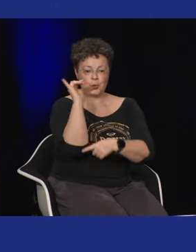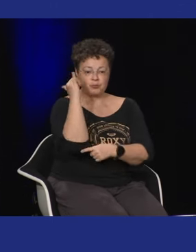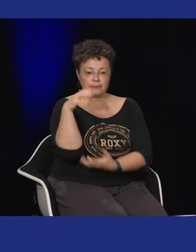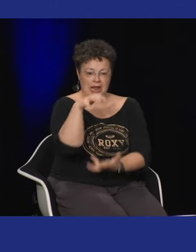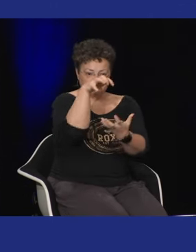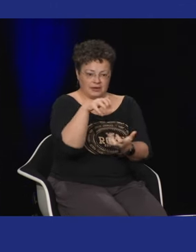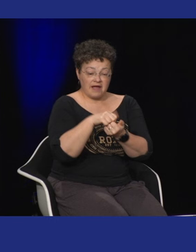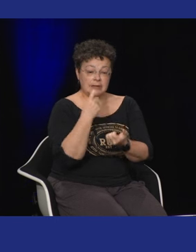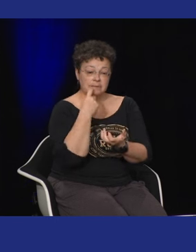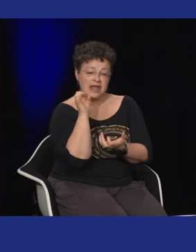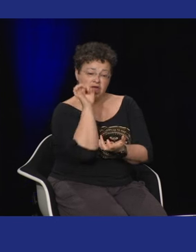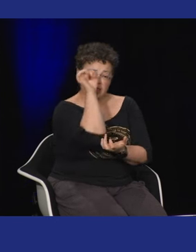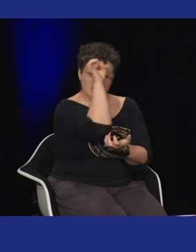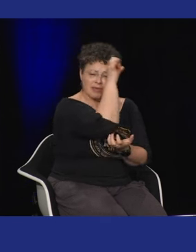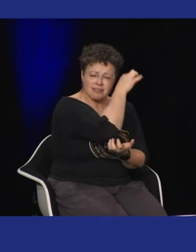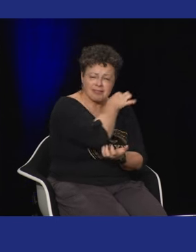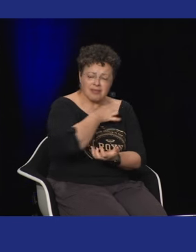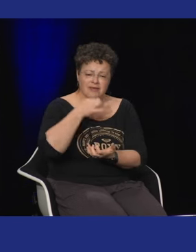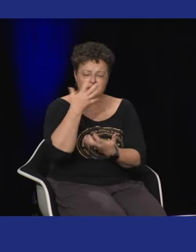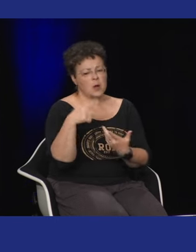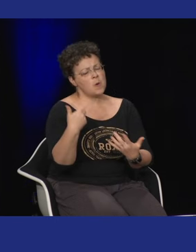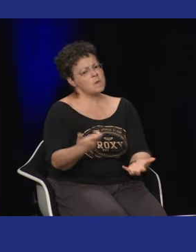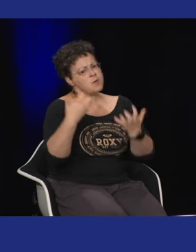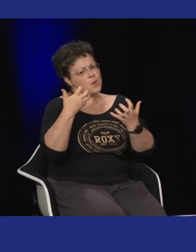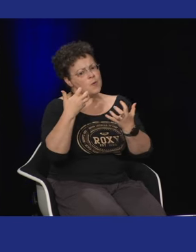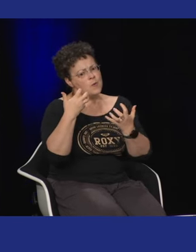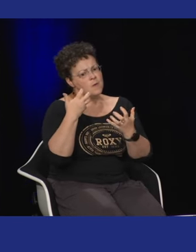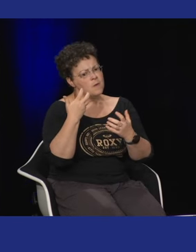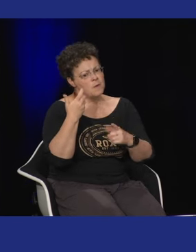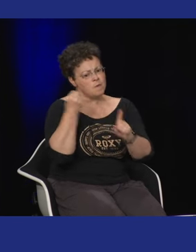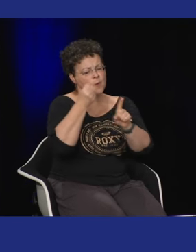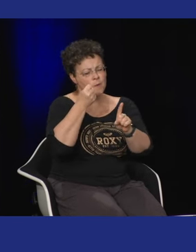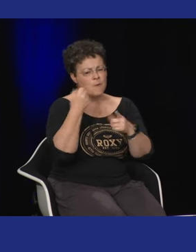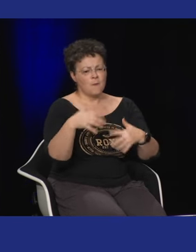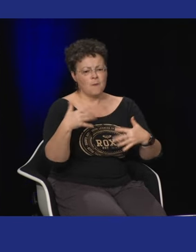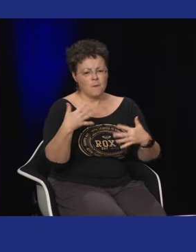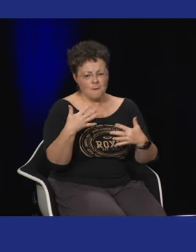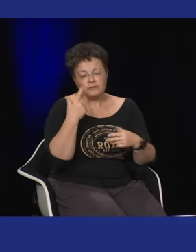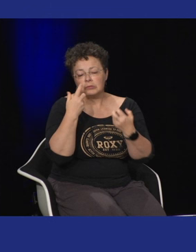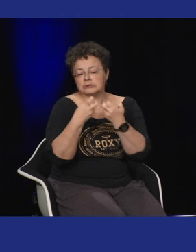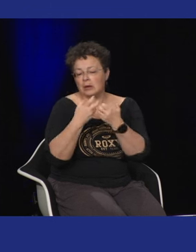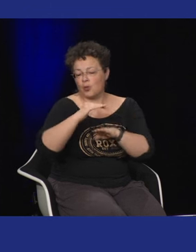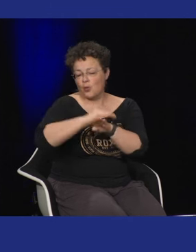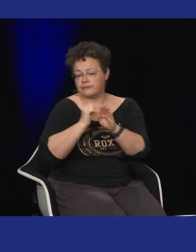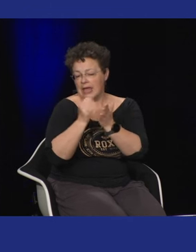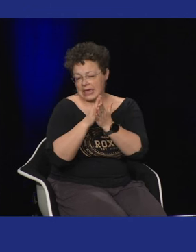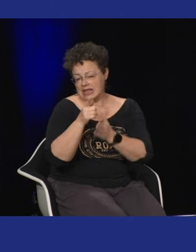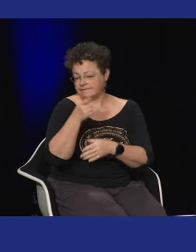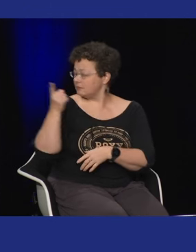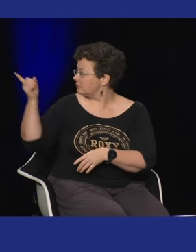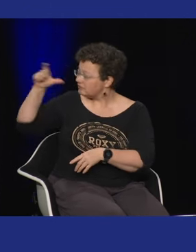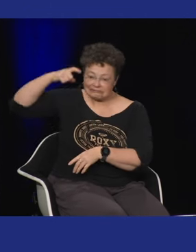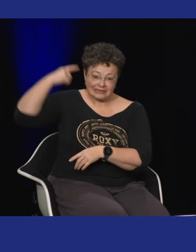en disant voilà avec des piles sur un bébé pour mettre en avant ce combat contre le